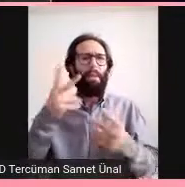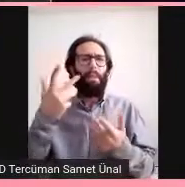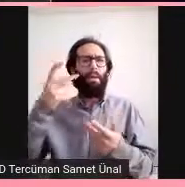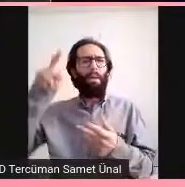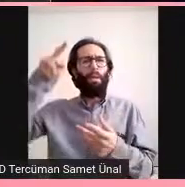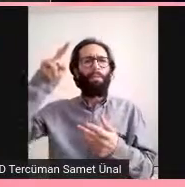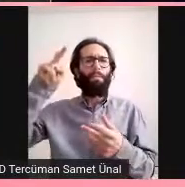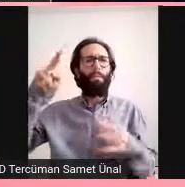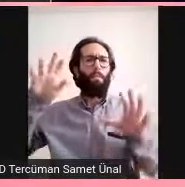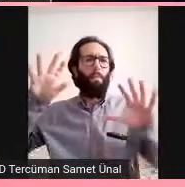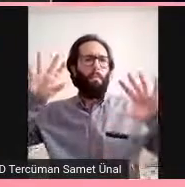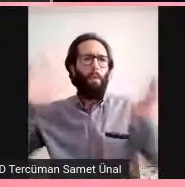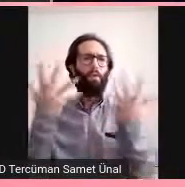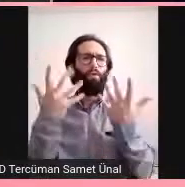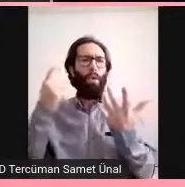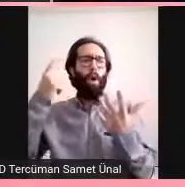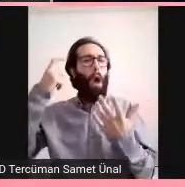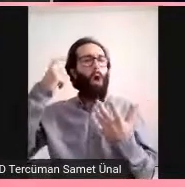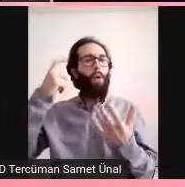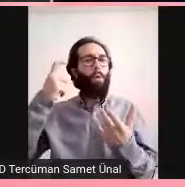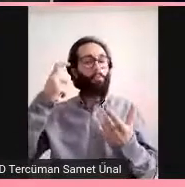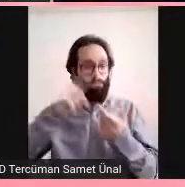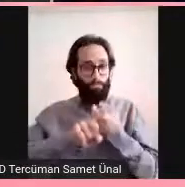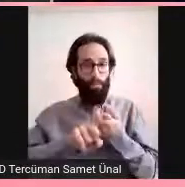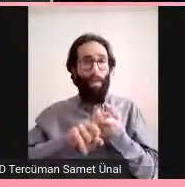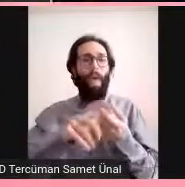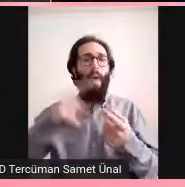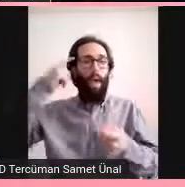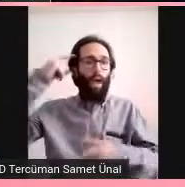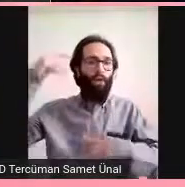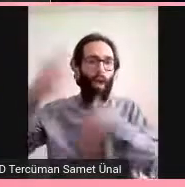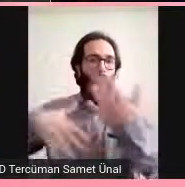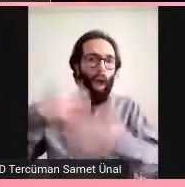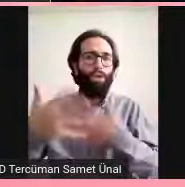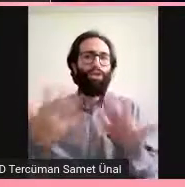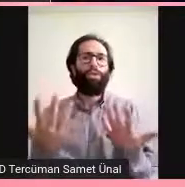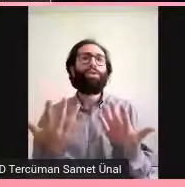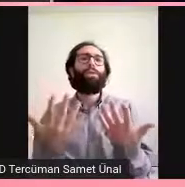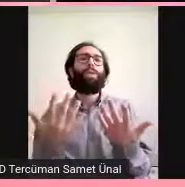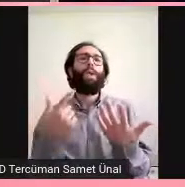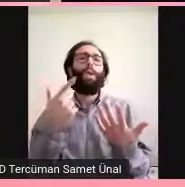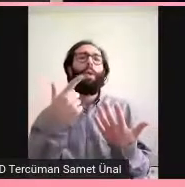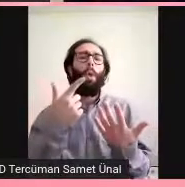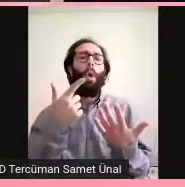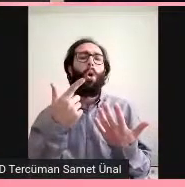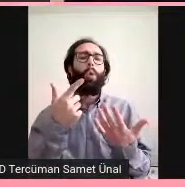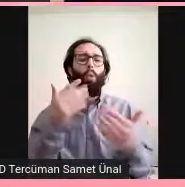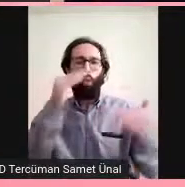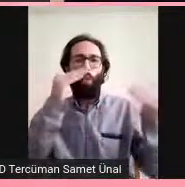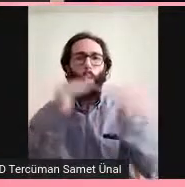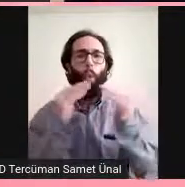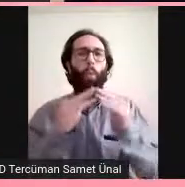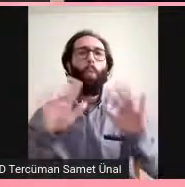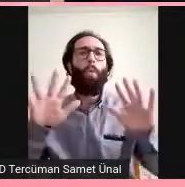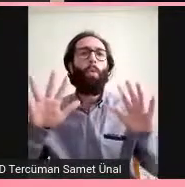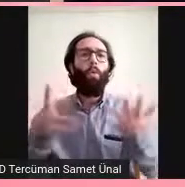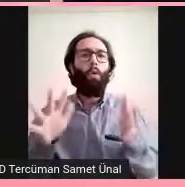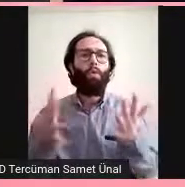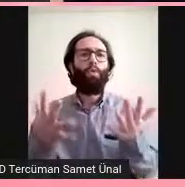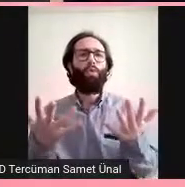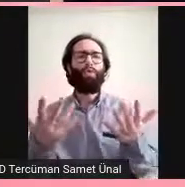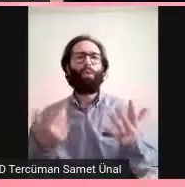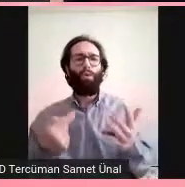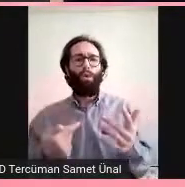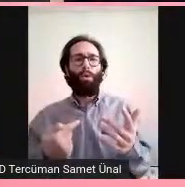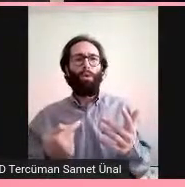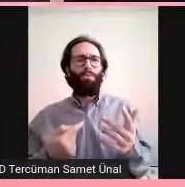Kafa karışıklığı, oryantasyon bozukluğu, ajitasyon, beyinde şişme gibi belirtileri